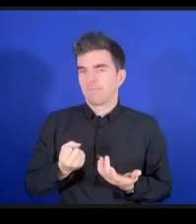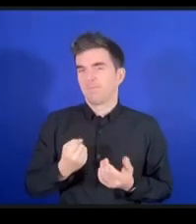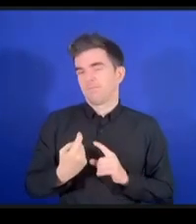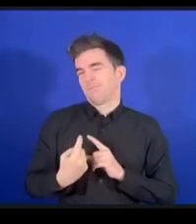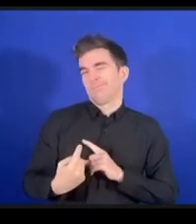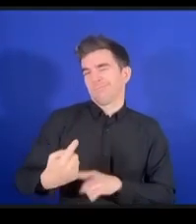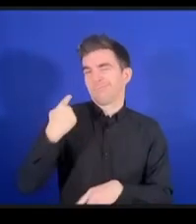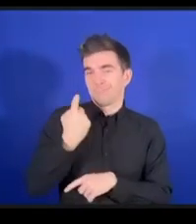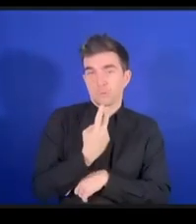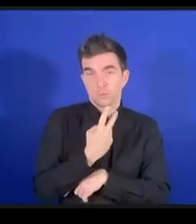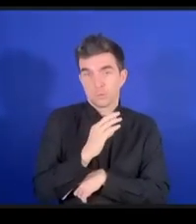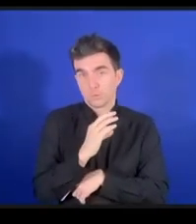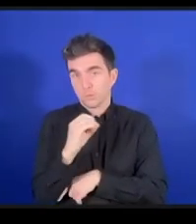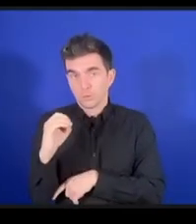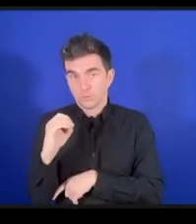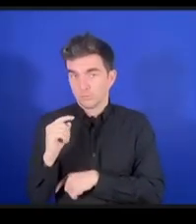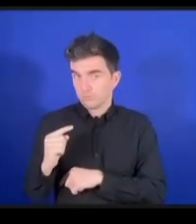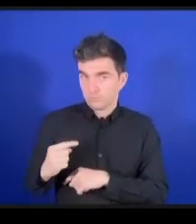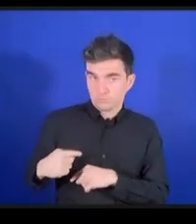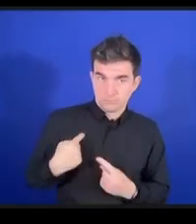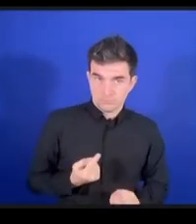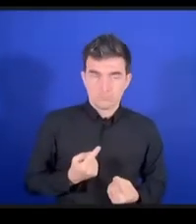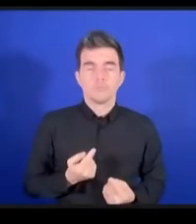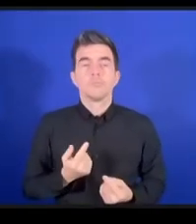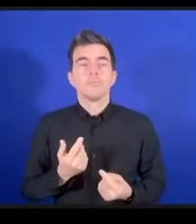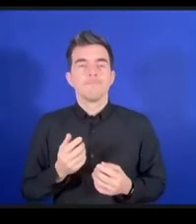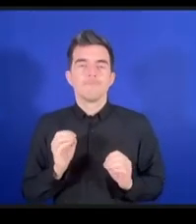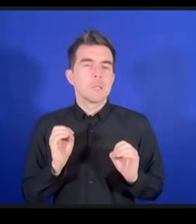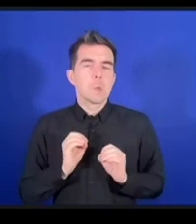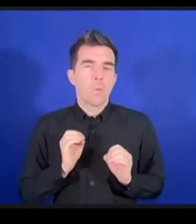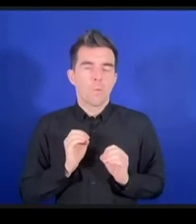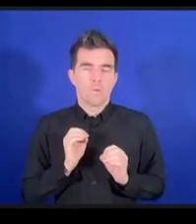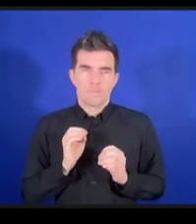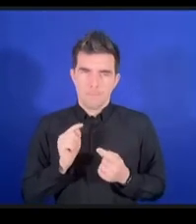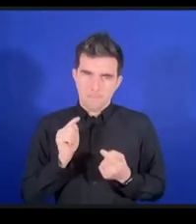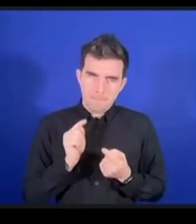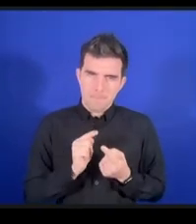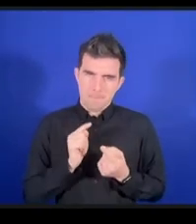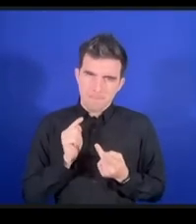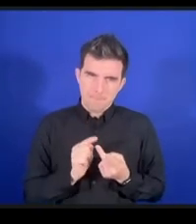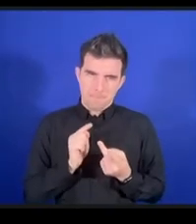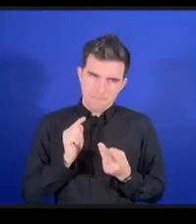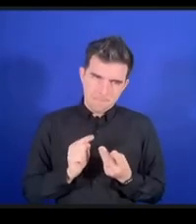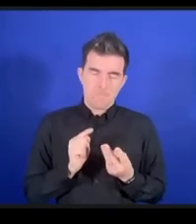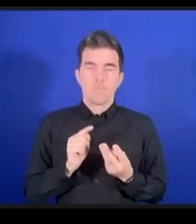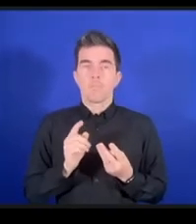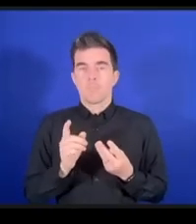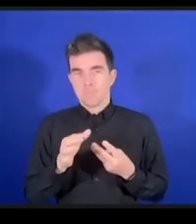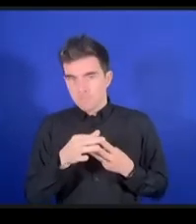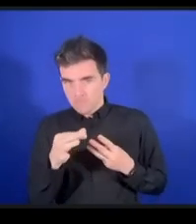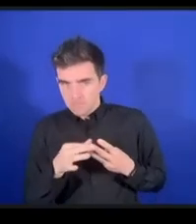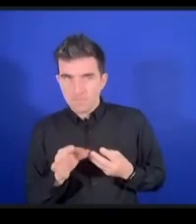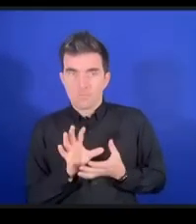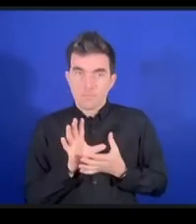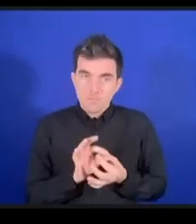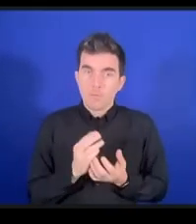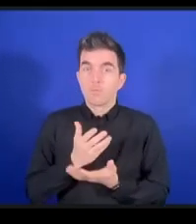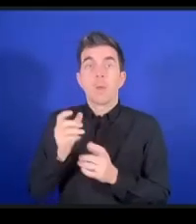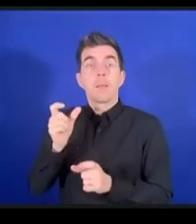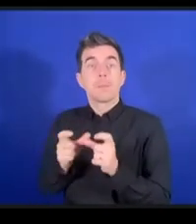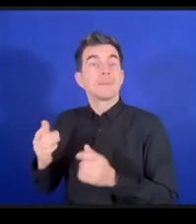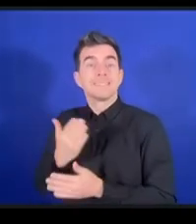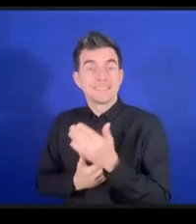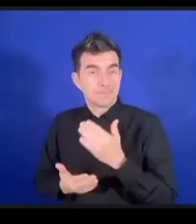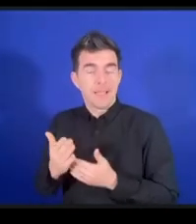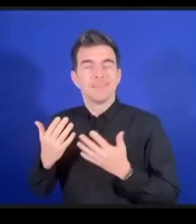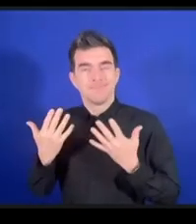いて関連するような直接的なキーインディケーターがありませんでしたしかしここにもSDGにはこういったインディケーターがあるわけです複数